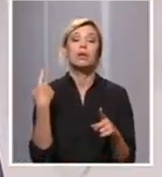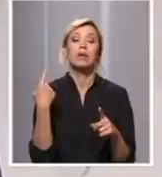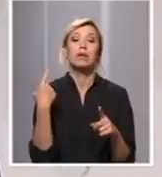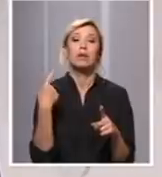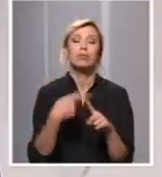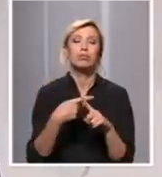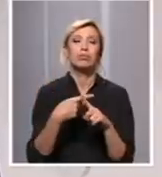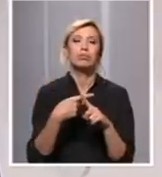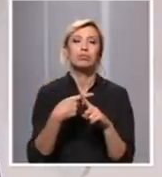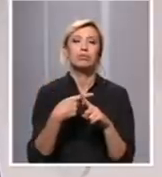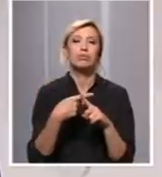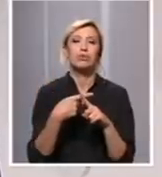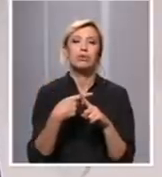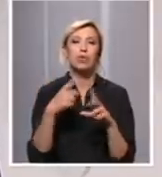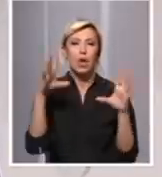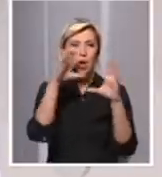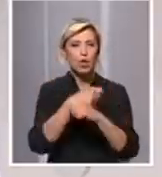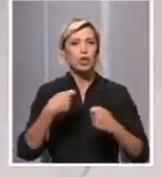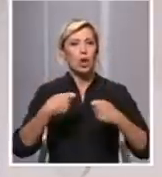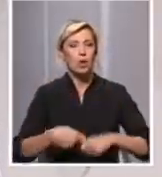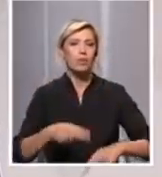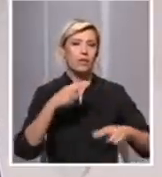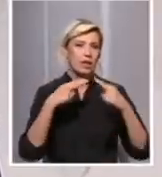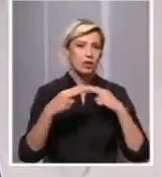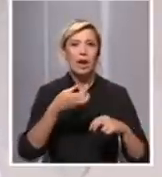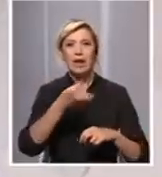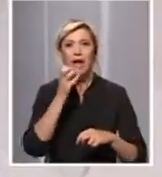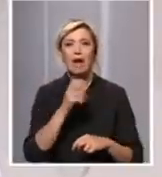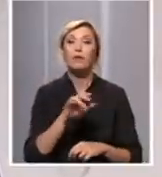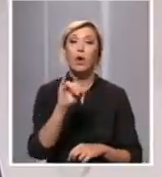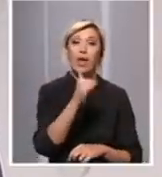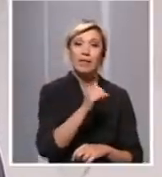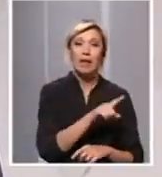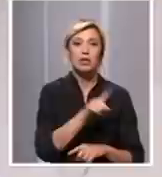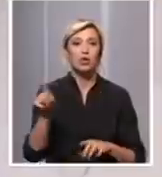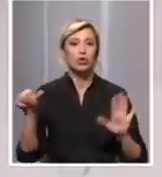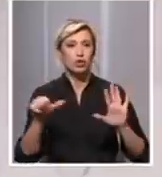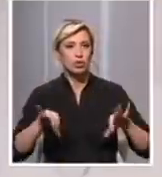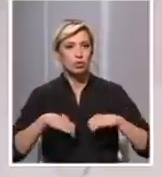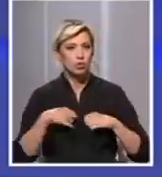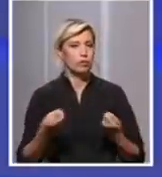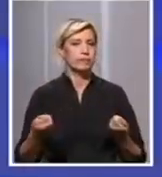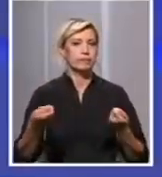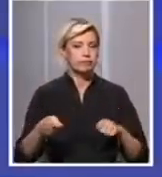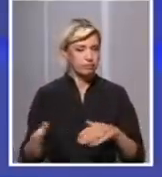rada ovih restorana, klubova od 23 do 06 da ne rade. Sve su to mere koje